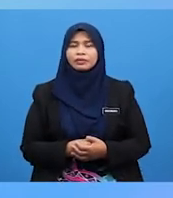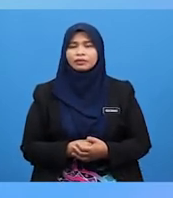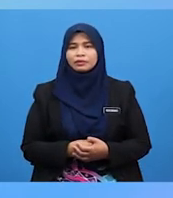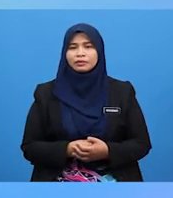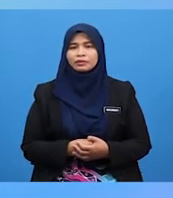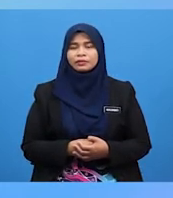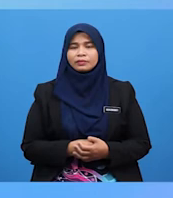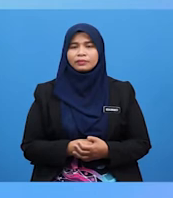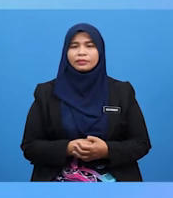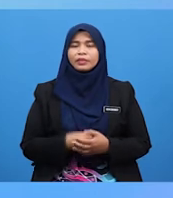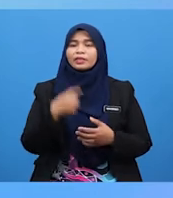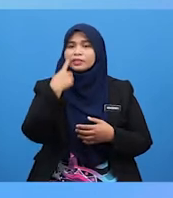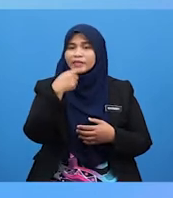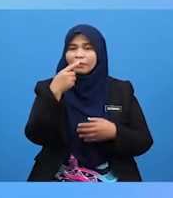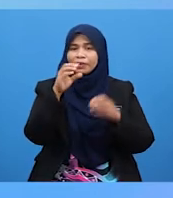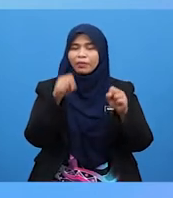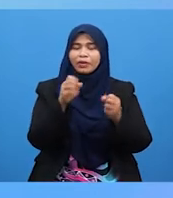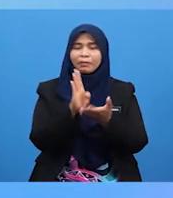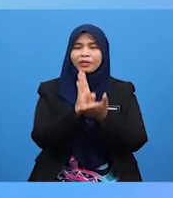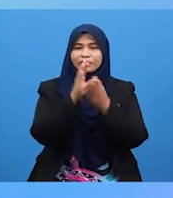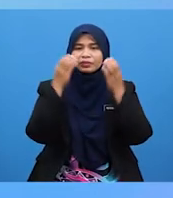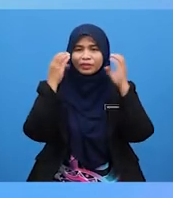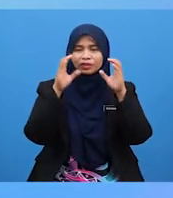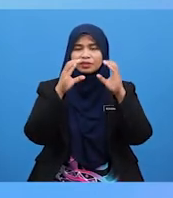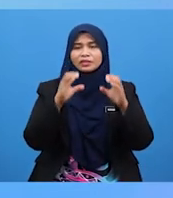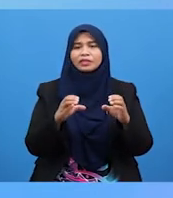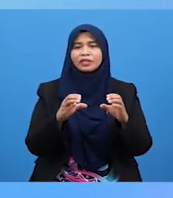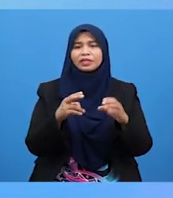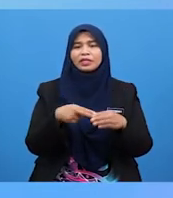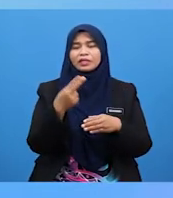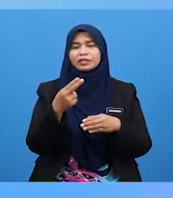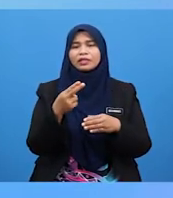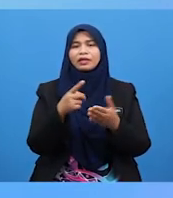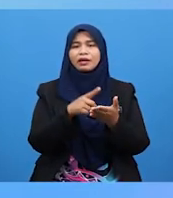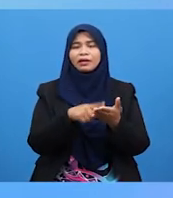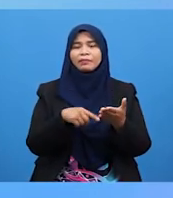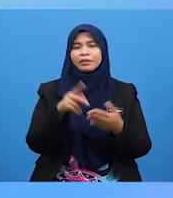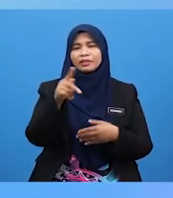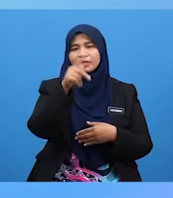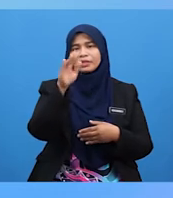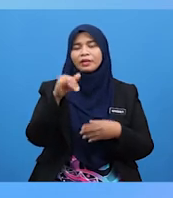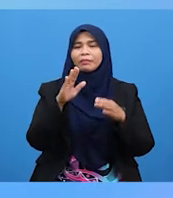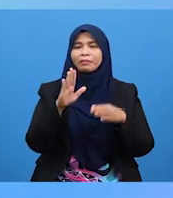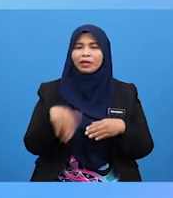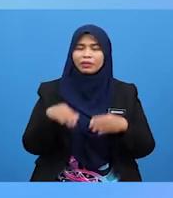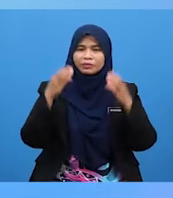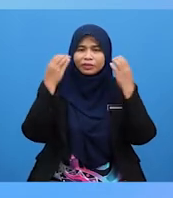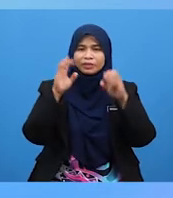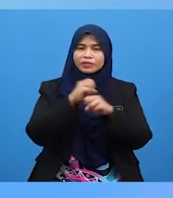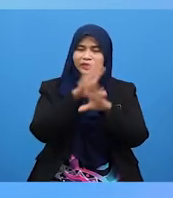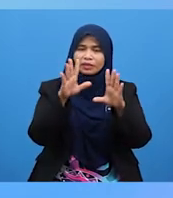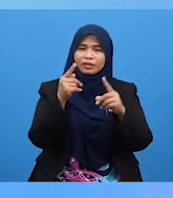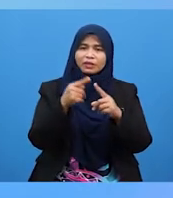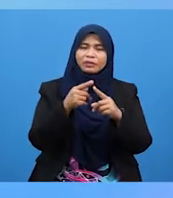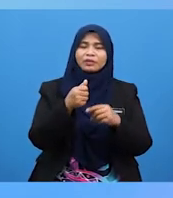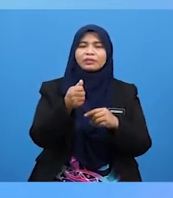Siapa Boleh Bantu Cikgu Cara Penghasilan Bunyi Apakah Yang Belum Cikgu Terangkan Kepada